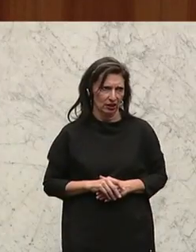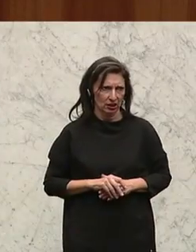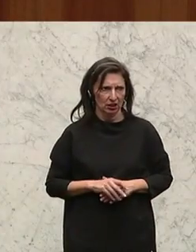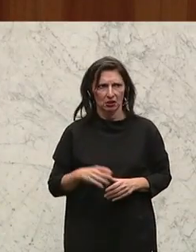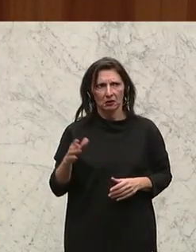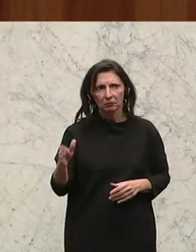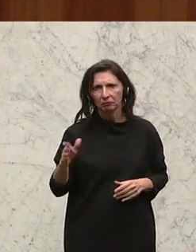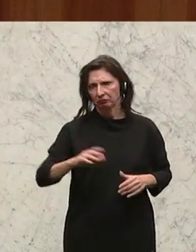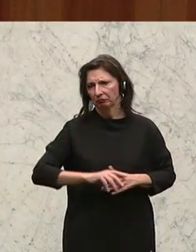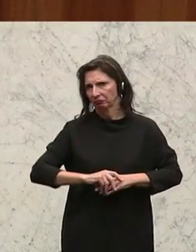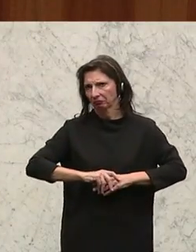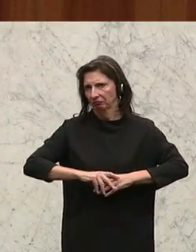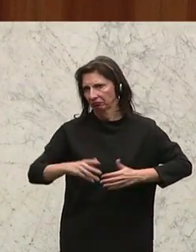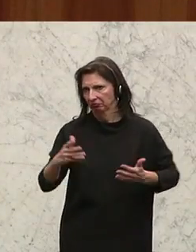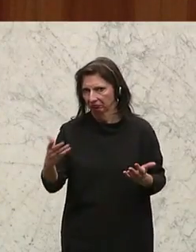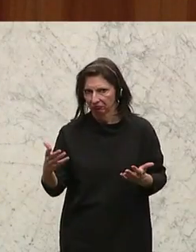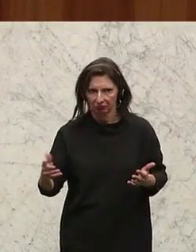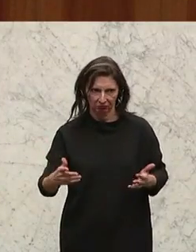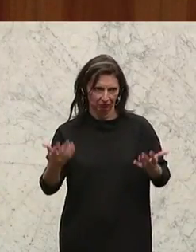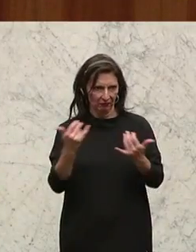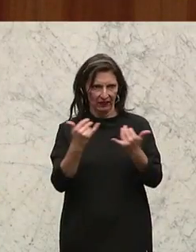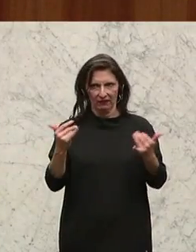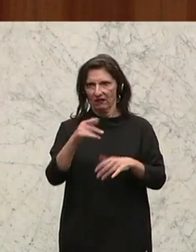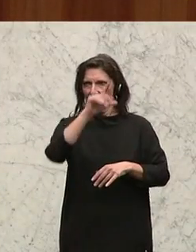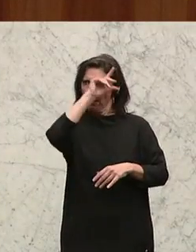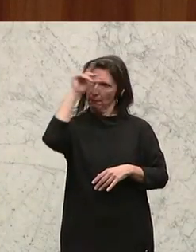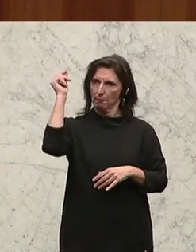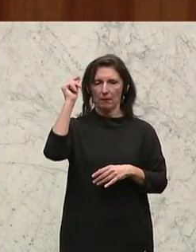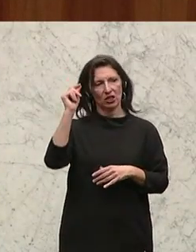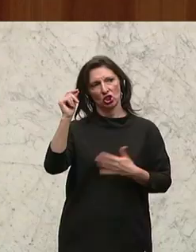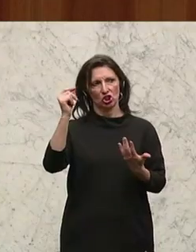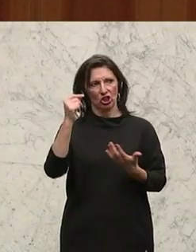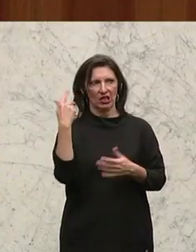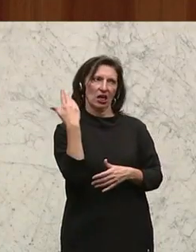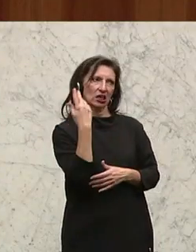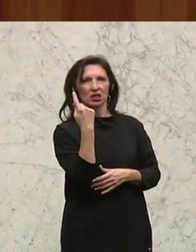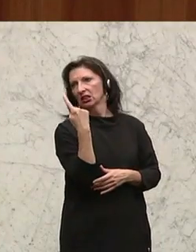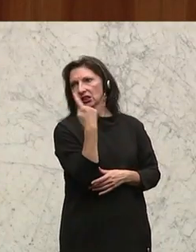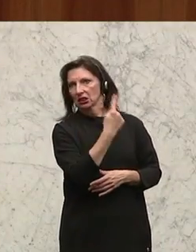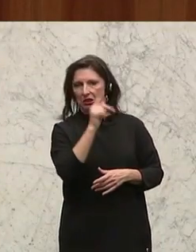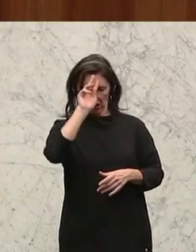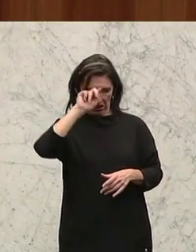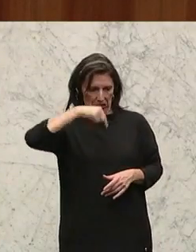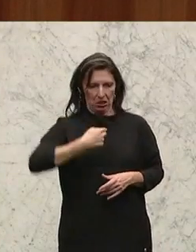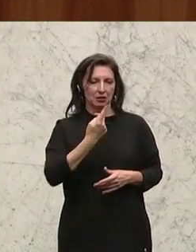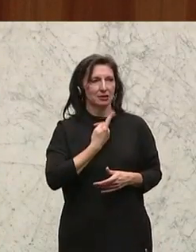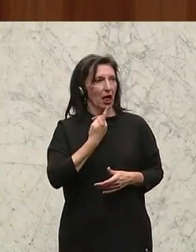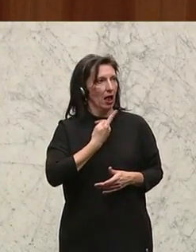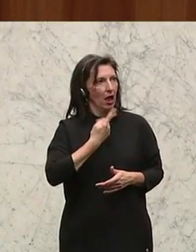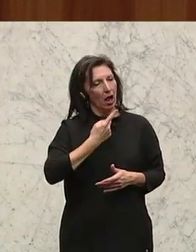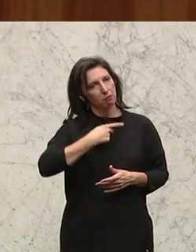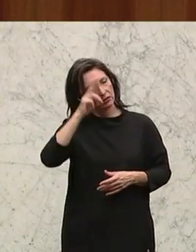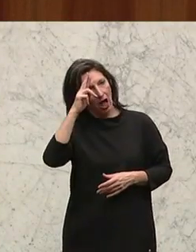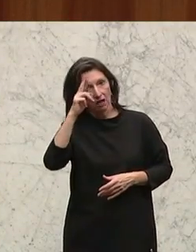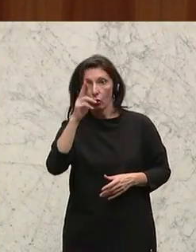zukommen lassen, dass sie die Selbstachtung des Menschen eigentlich damit produzieren. Anders Arthur Schopenhauer, der ganz